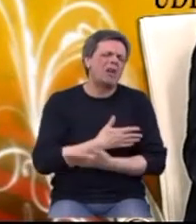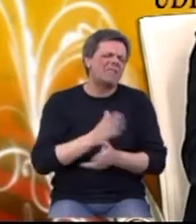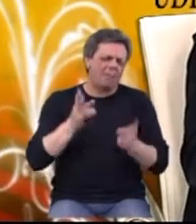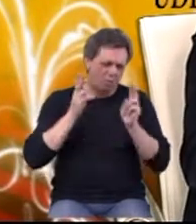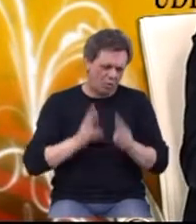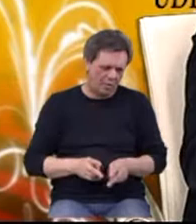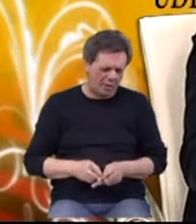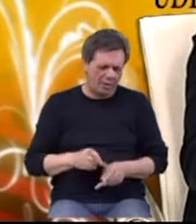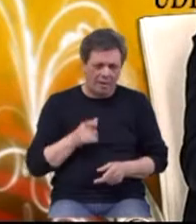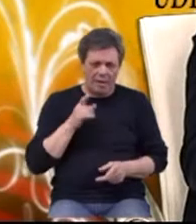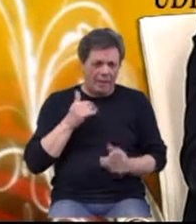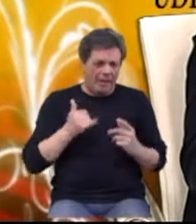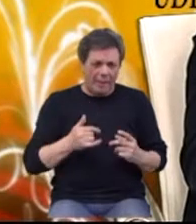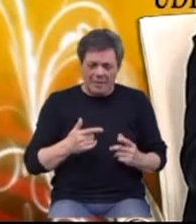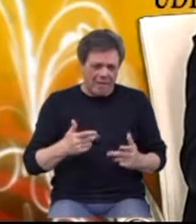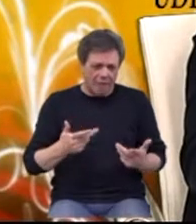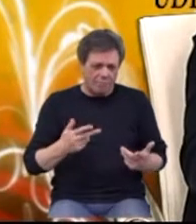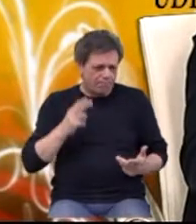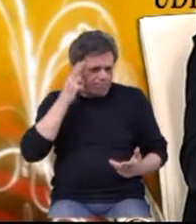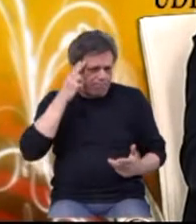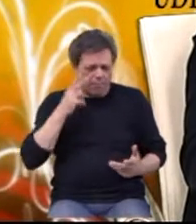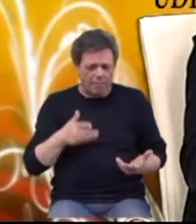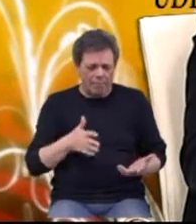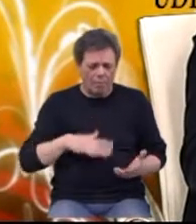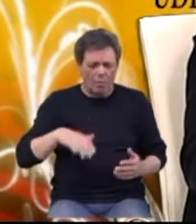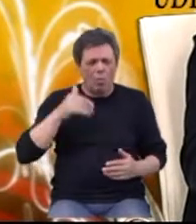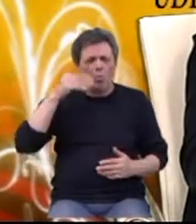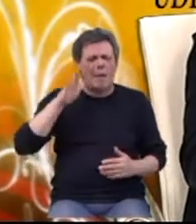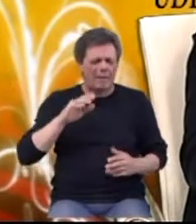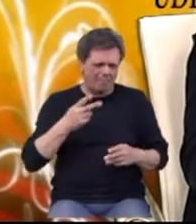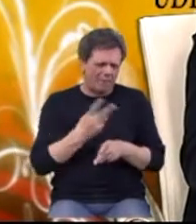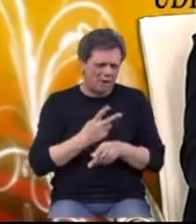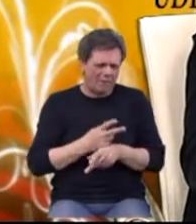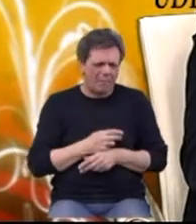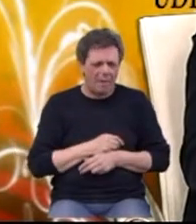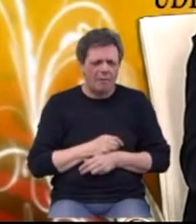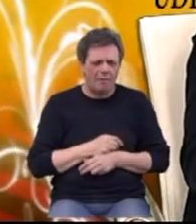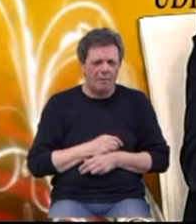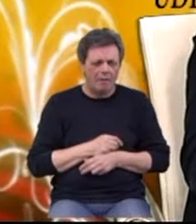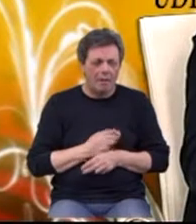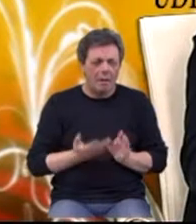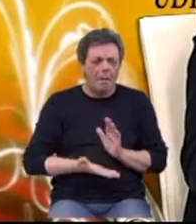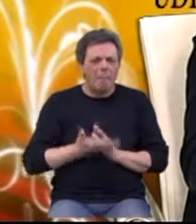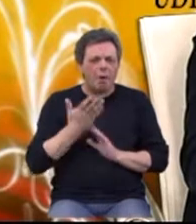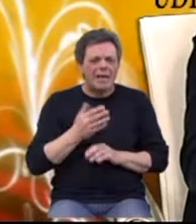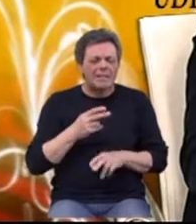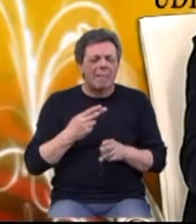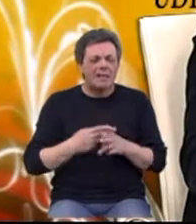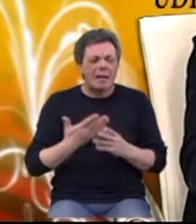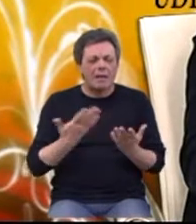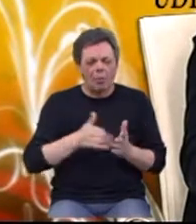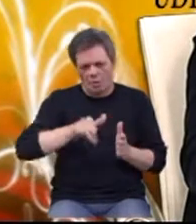Danas je trend, inače posebno u zapadnim pa i u skandinavskim zemljama, izrazitog porasta pacijenata koji se